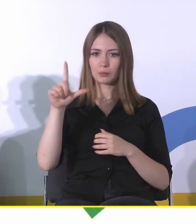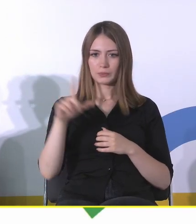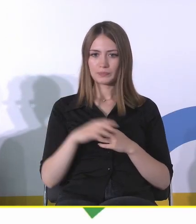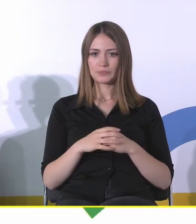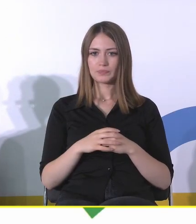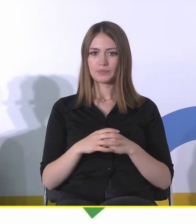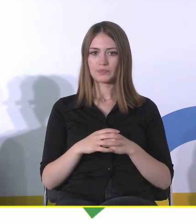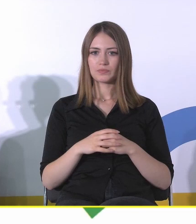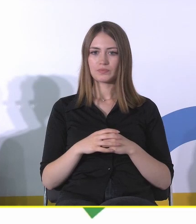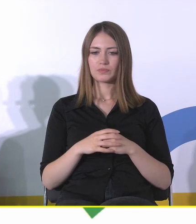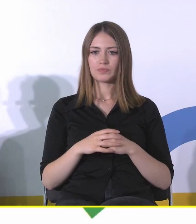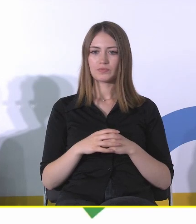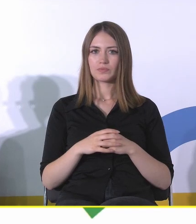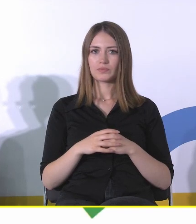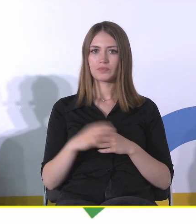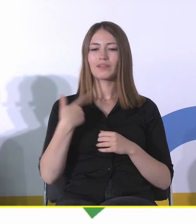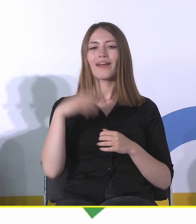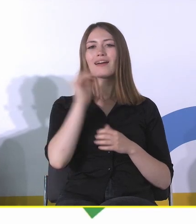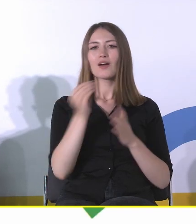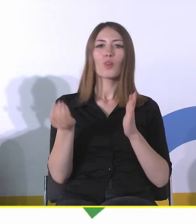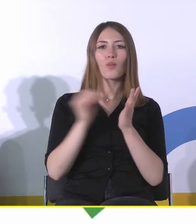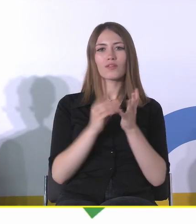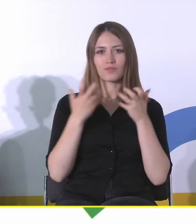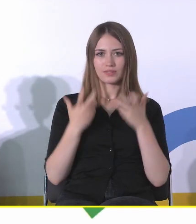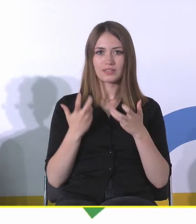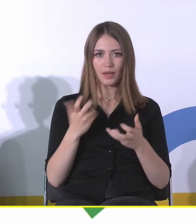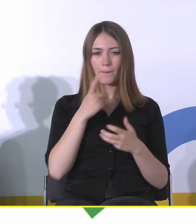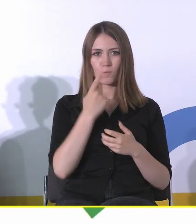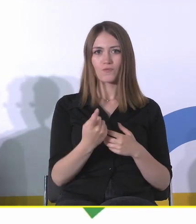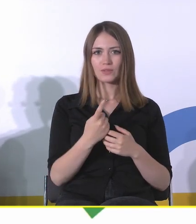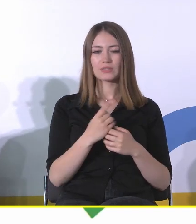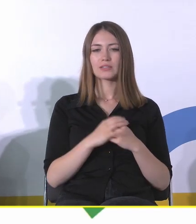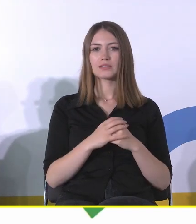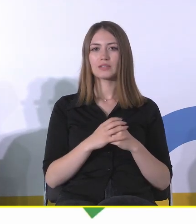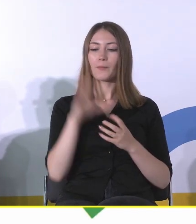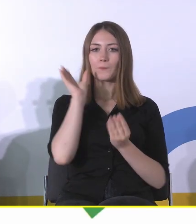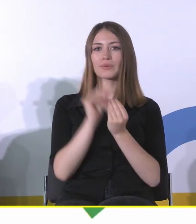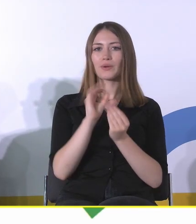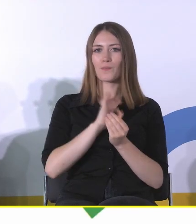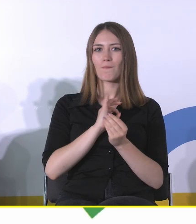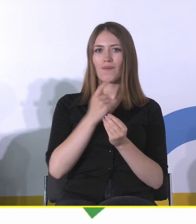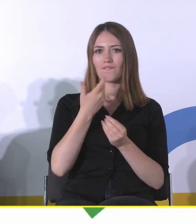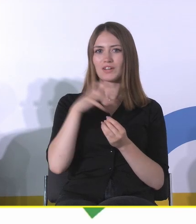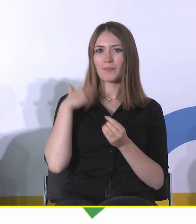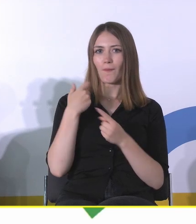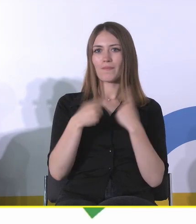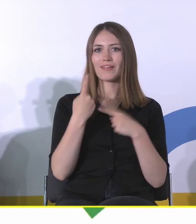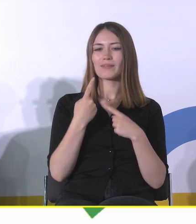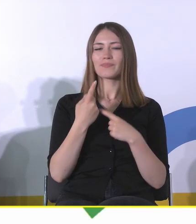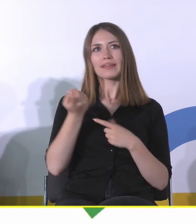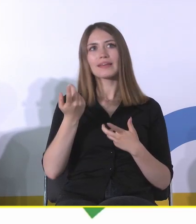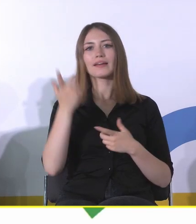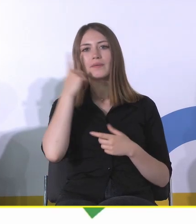Tylko woli uzupełnienia, może jeszcze w ramach podsumowania swojej wypowiedzi też mam wrażenie, że mówiąc o